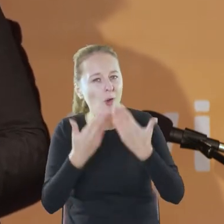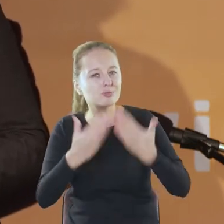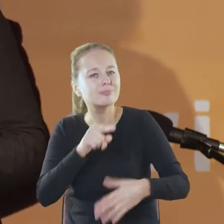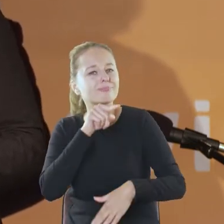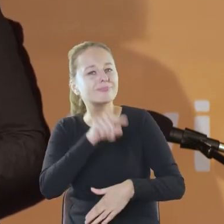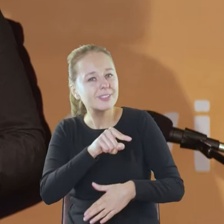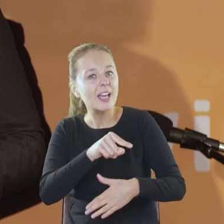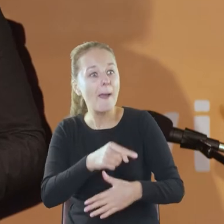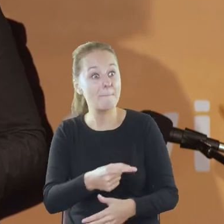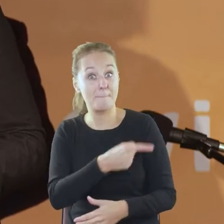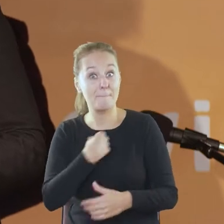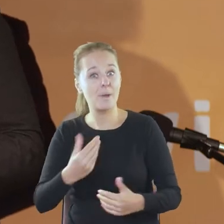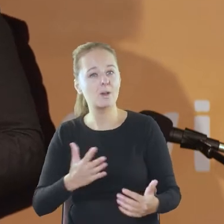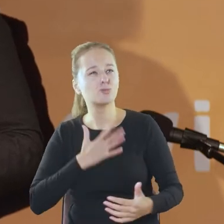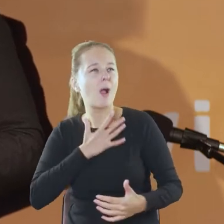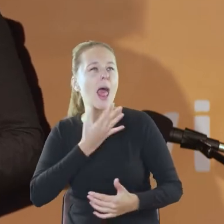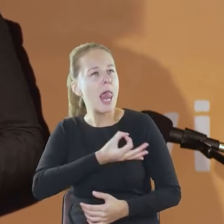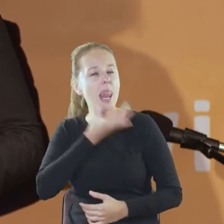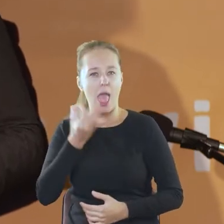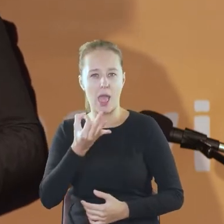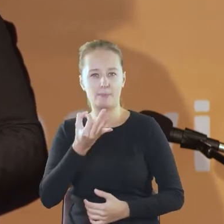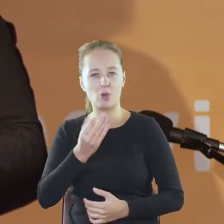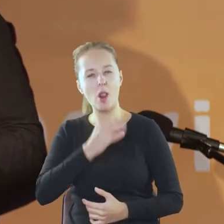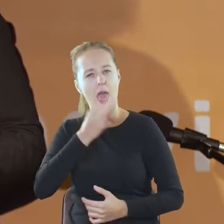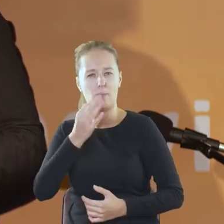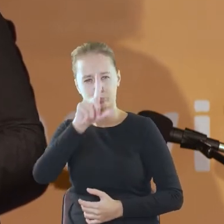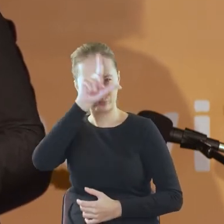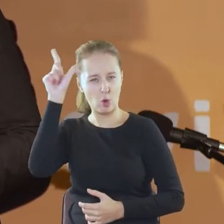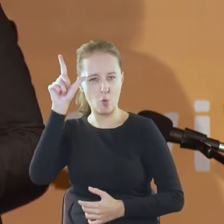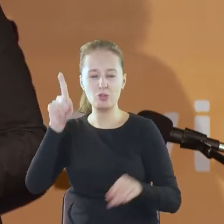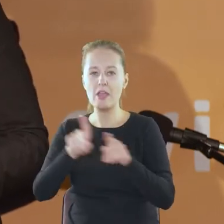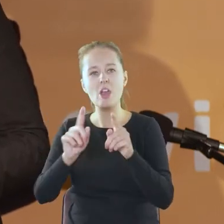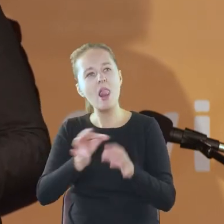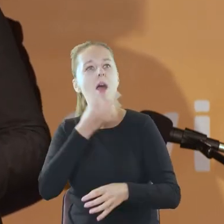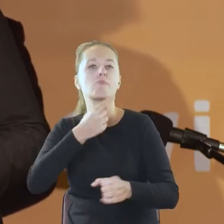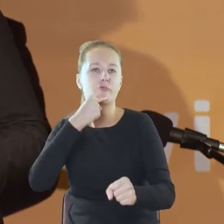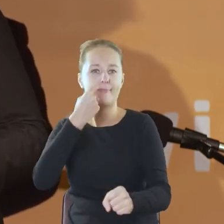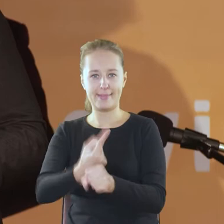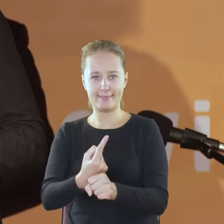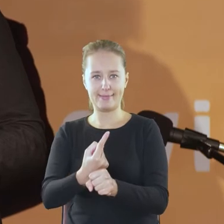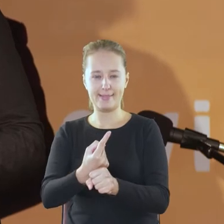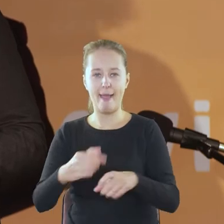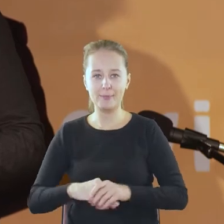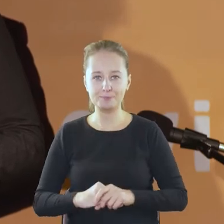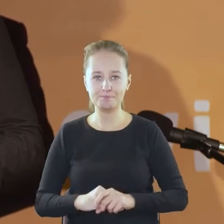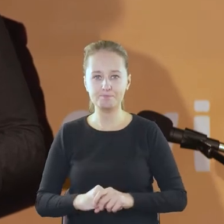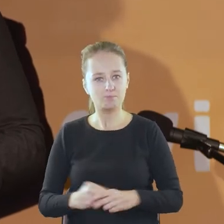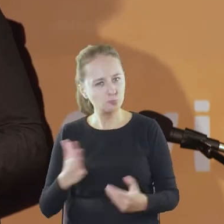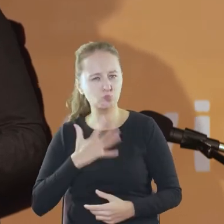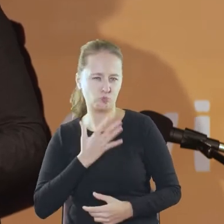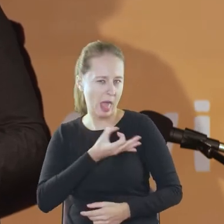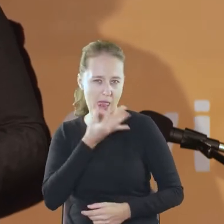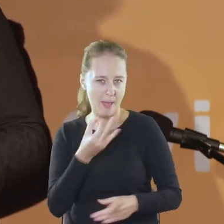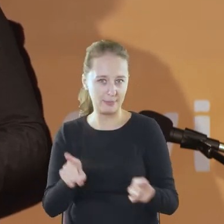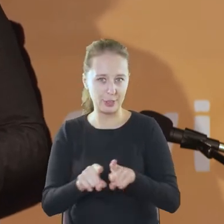być lepszymi ludźmi i podejmować lepsze decyzje i po prostu lepiej się czuć